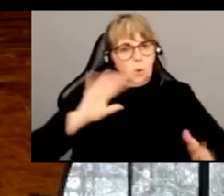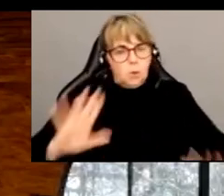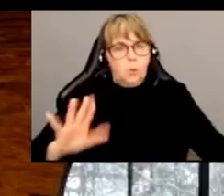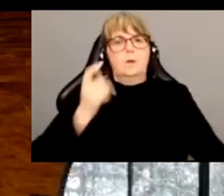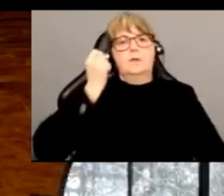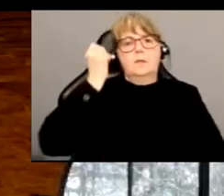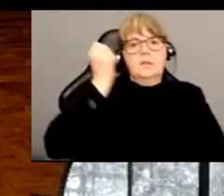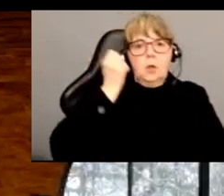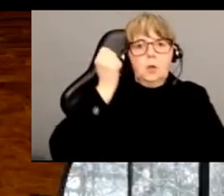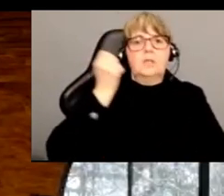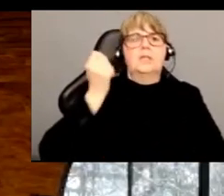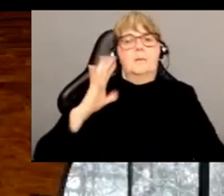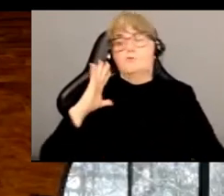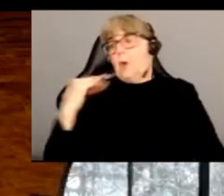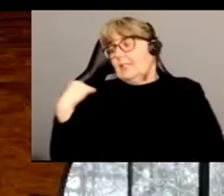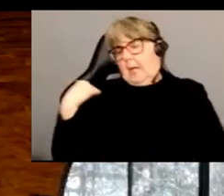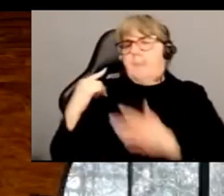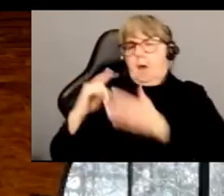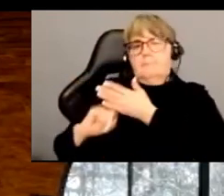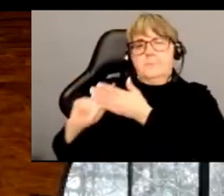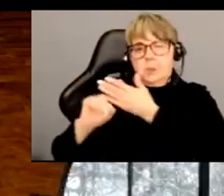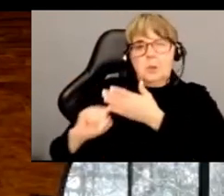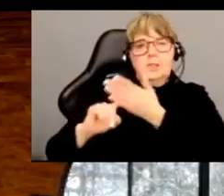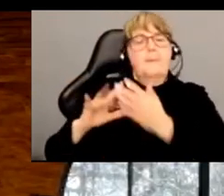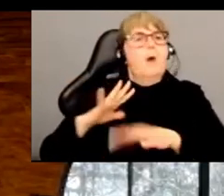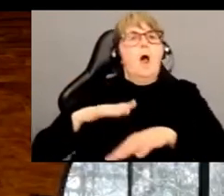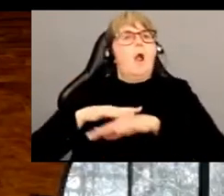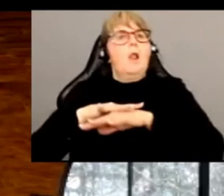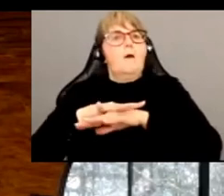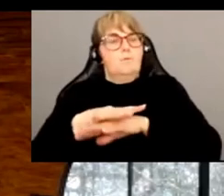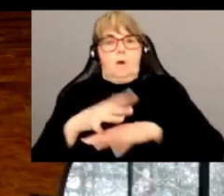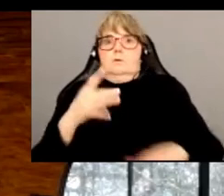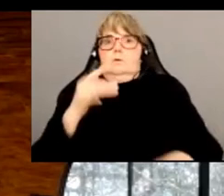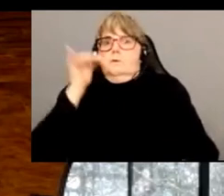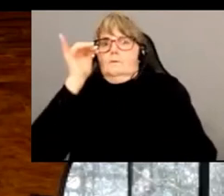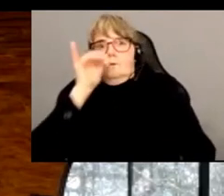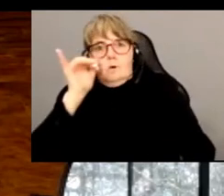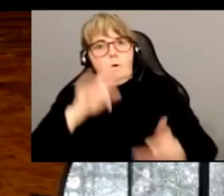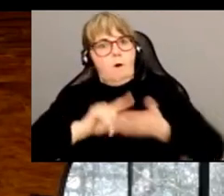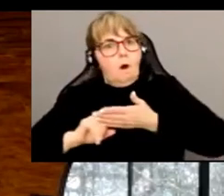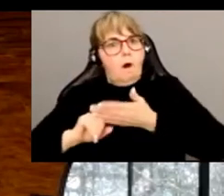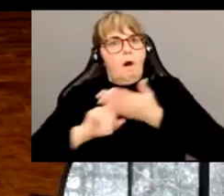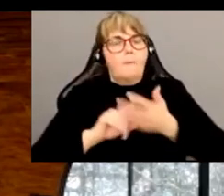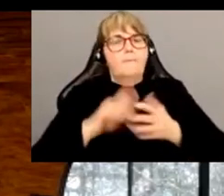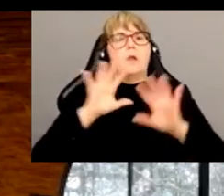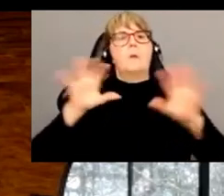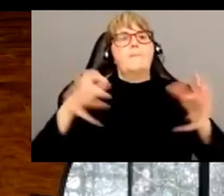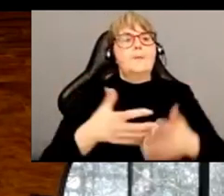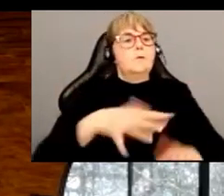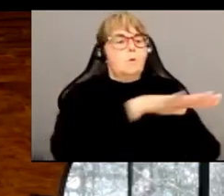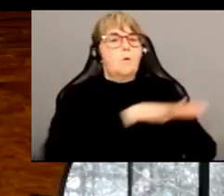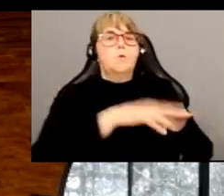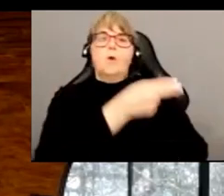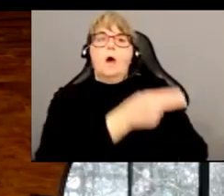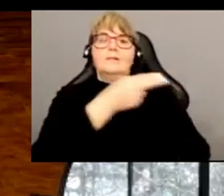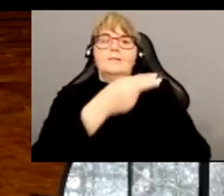sa théorie un peu plus récemment. Mais l'influence que ça a eu, ça fut remarquable et que, dans le milieu du handicap,